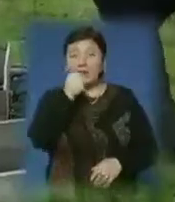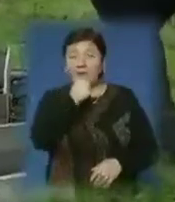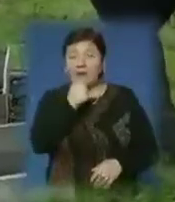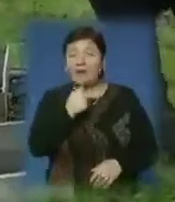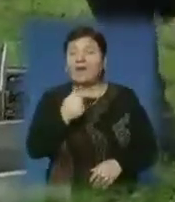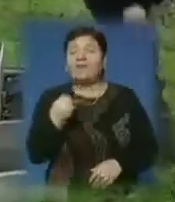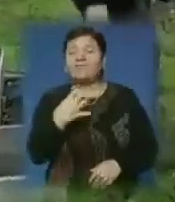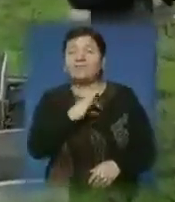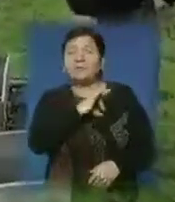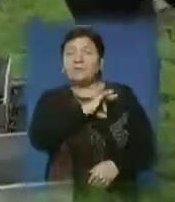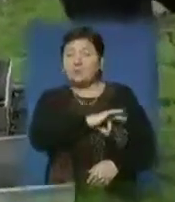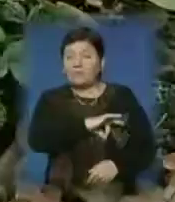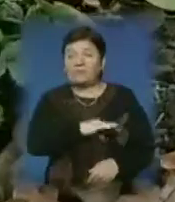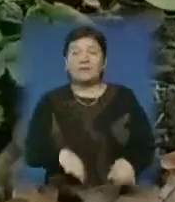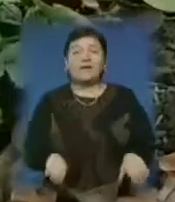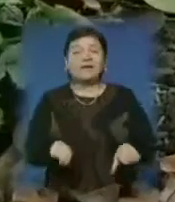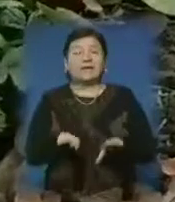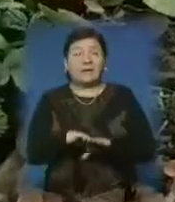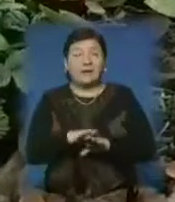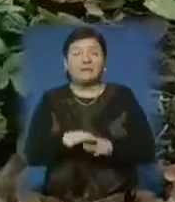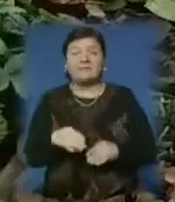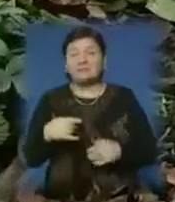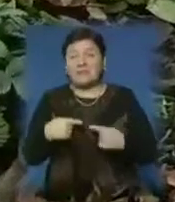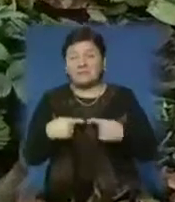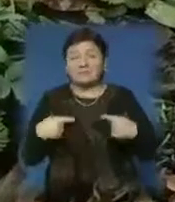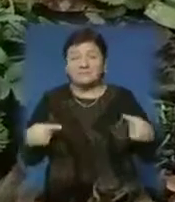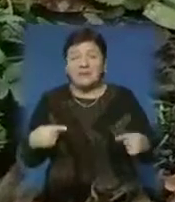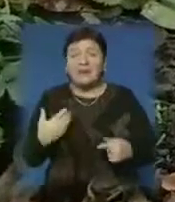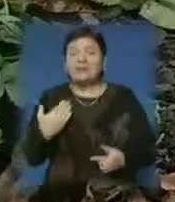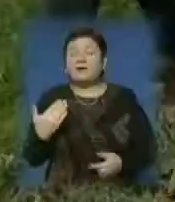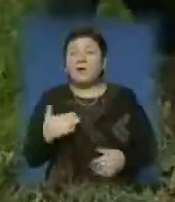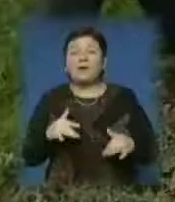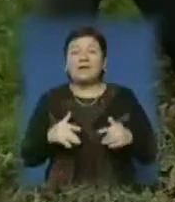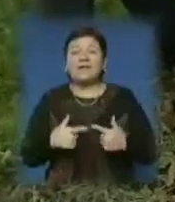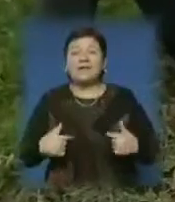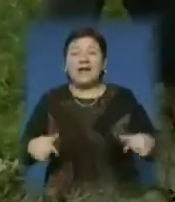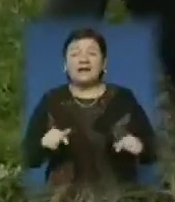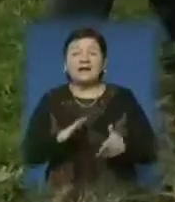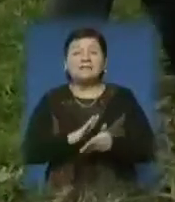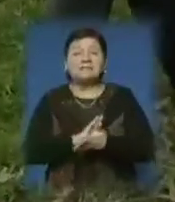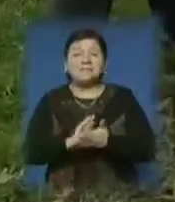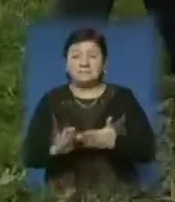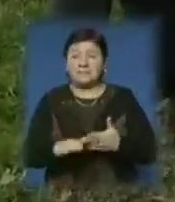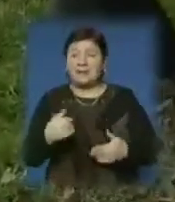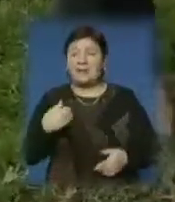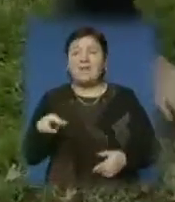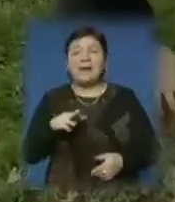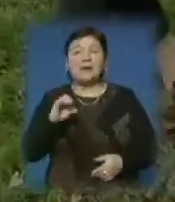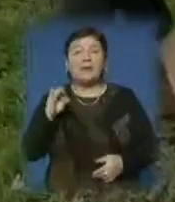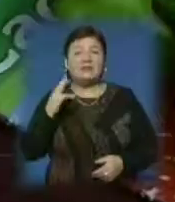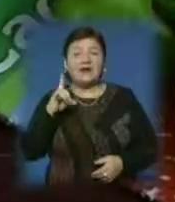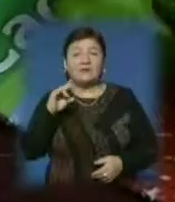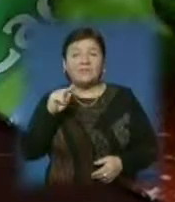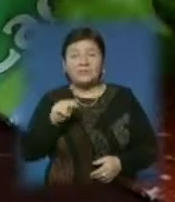використовував хімікати і генетично модифіковані організми. Проте тепер його ділянка виключно органічна. Михайло Іванович